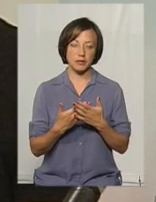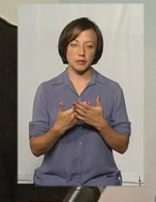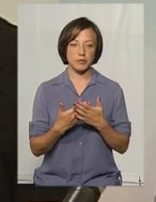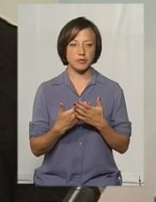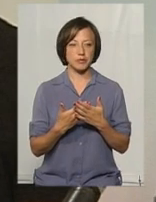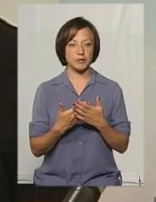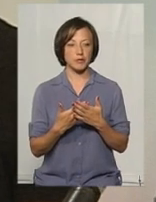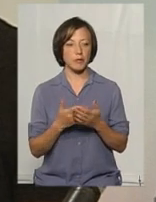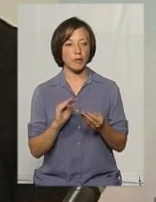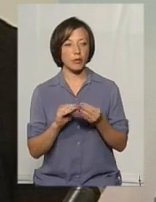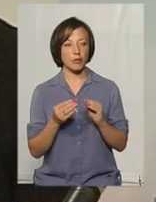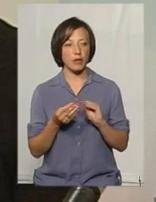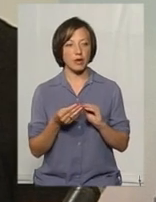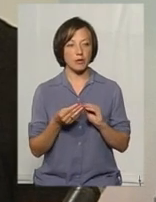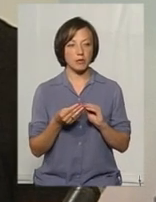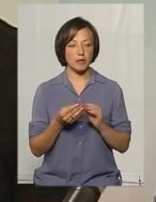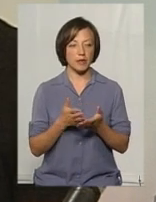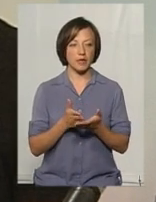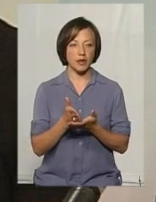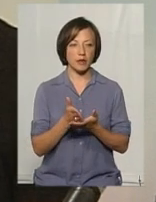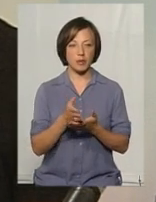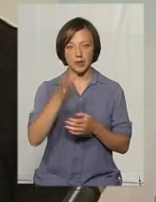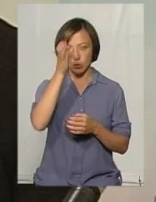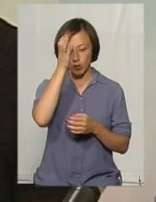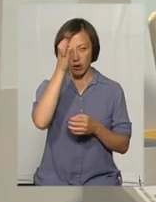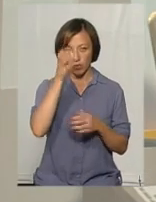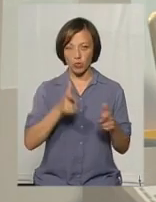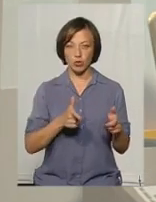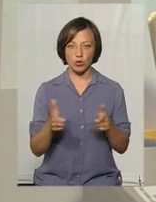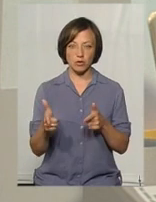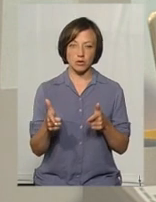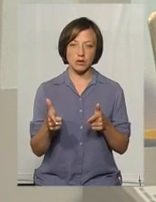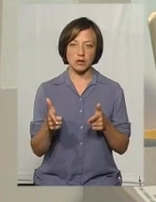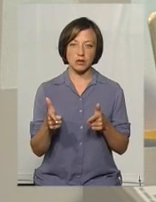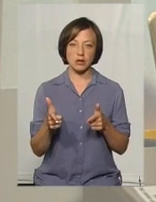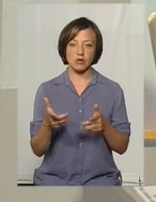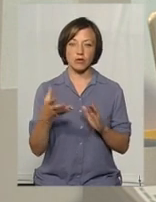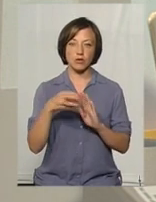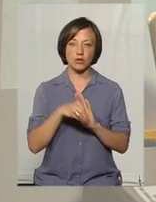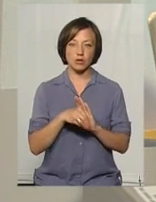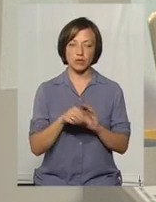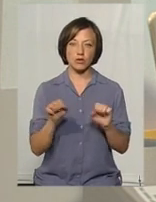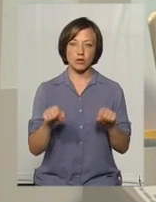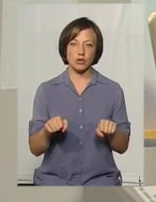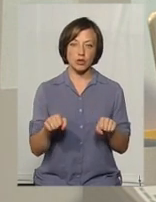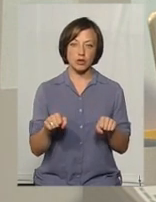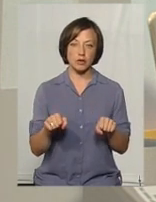якщо це є проблема в напрямку інтелектуальної готовності, сюди ми можемо віднести